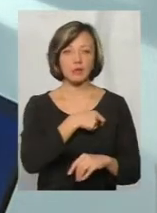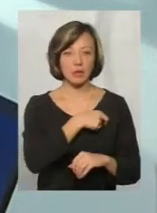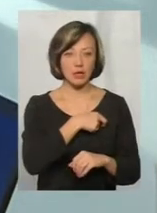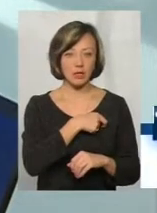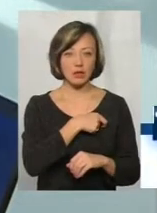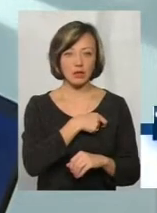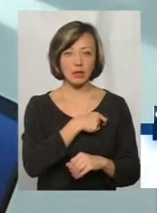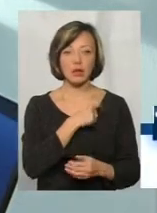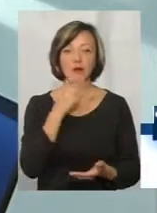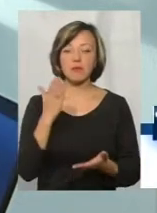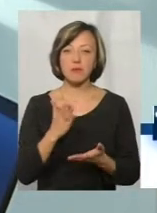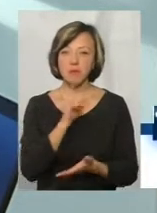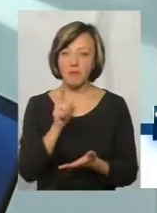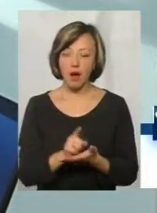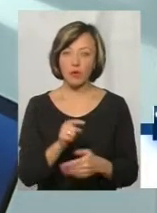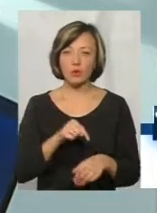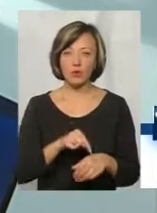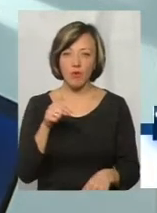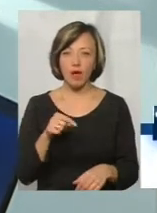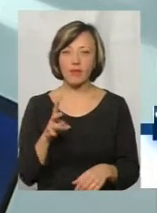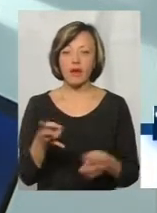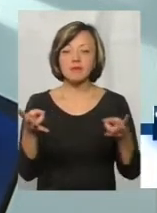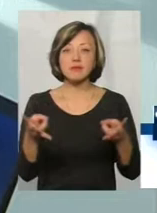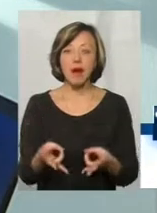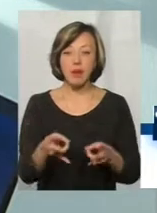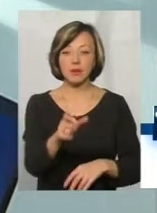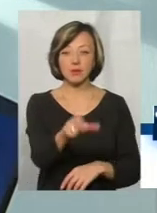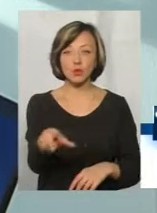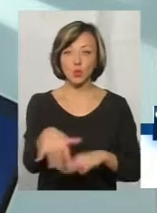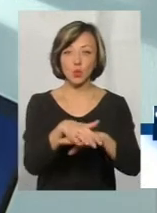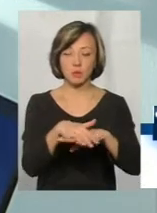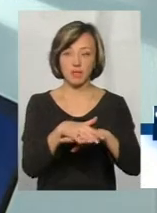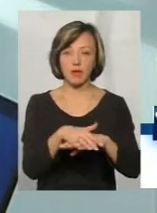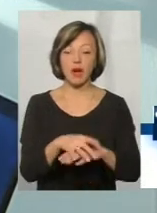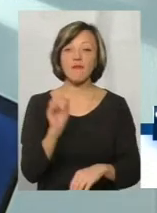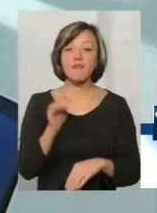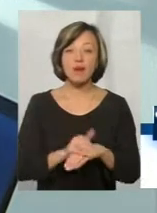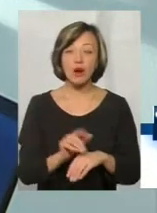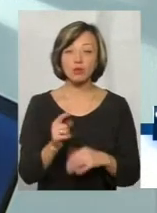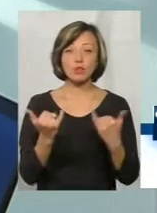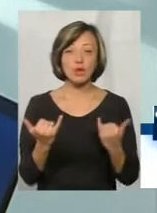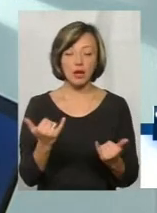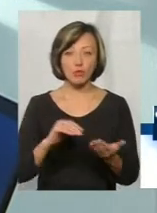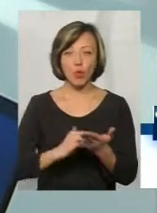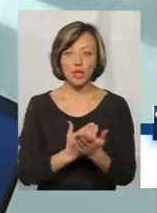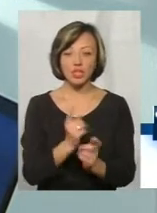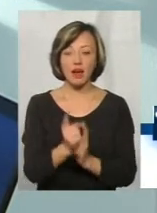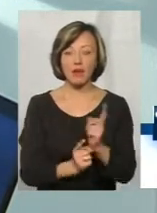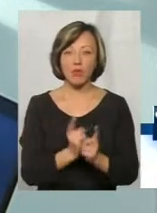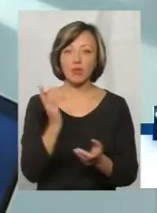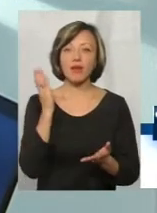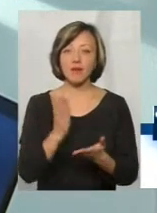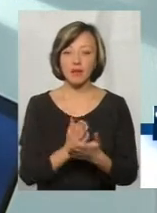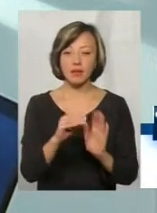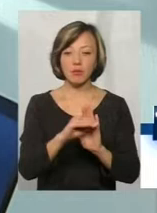мають реагувати на запит суспільства. Той факт, що зараз політична реформа є на порядку